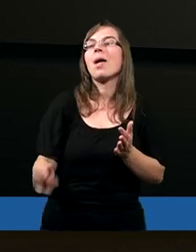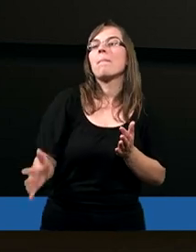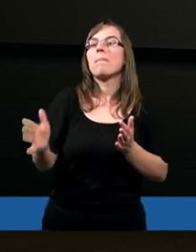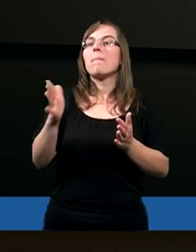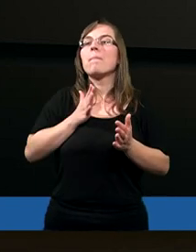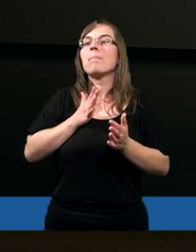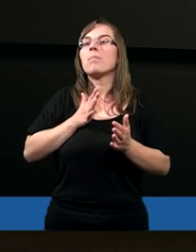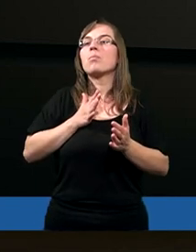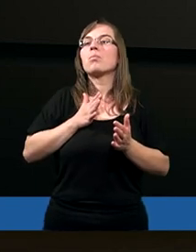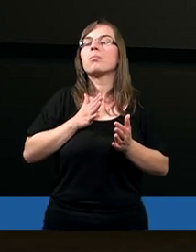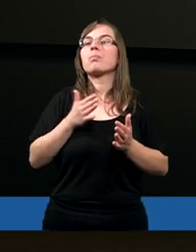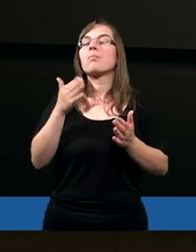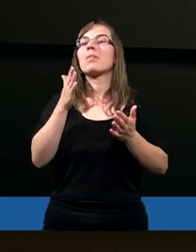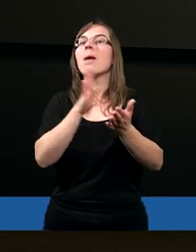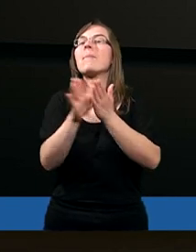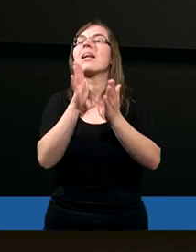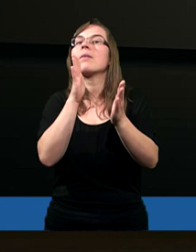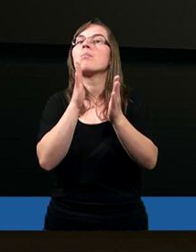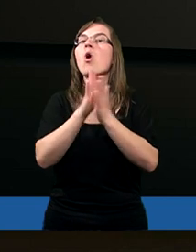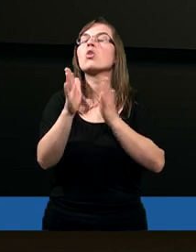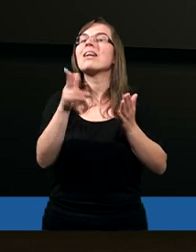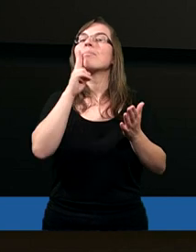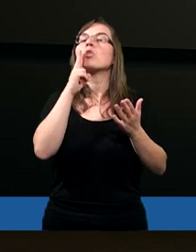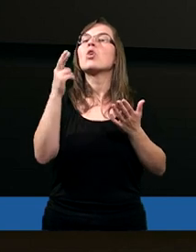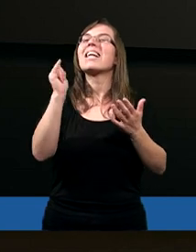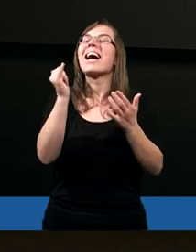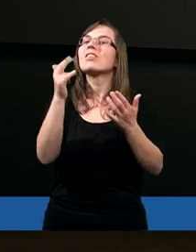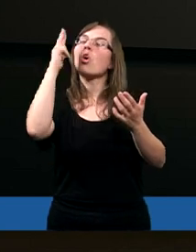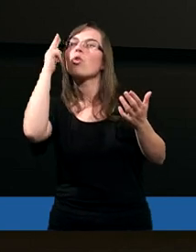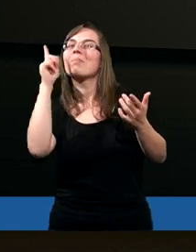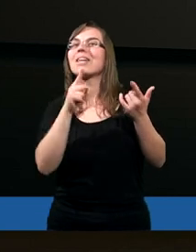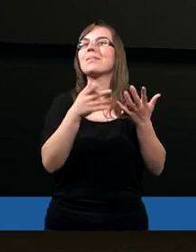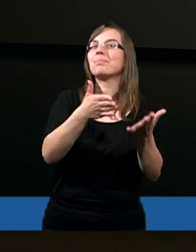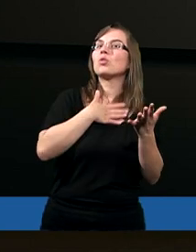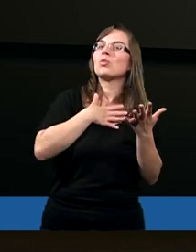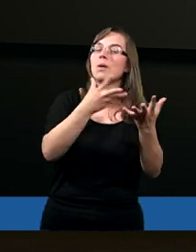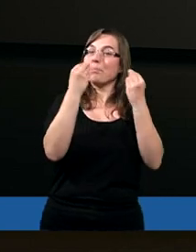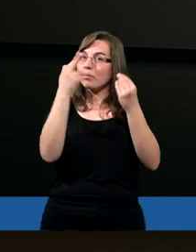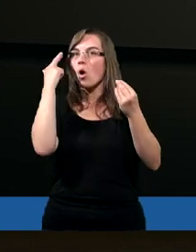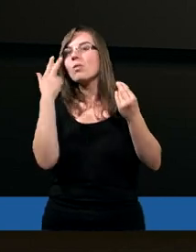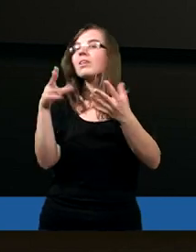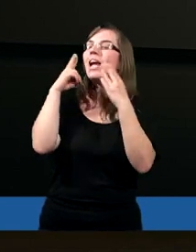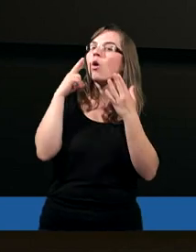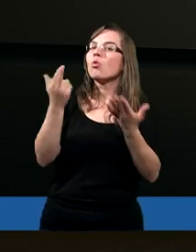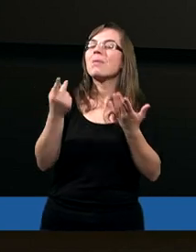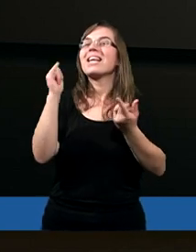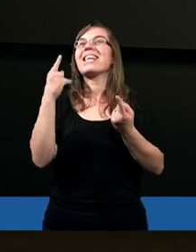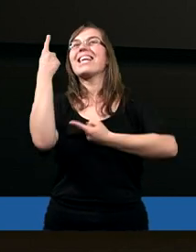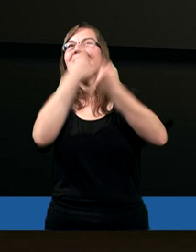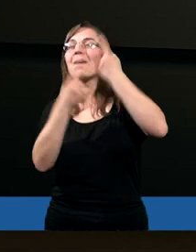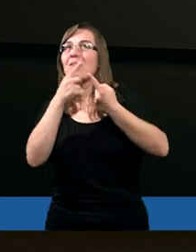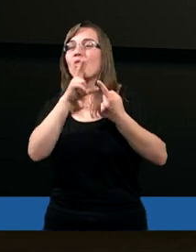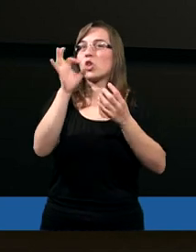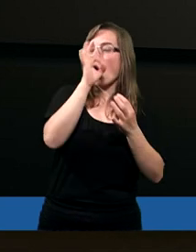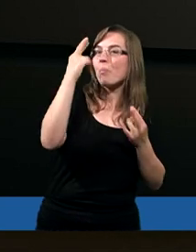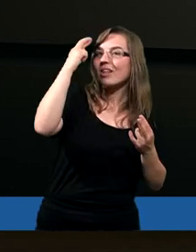coś, co wskazywało bezpośrednio na Jezusa, jak i dzisiaj możemy je rozumieć. Że one rzeczywiście wtedy musiały być interpretowane i rozumiane